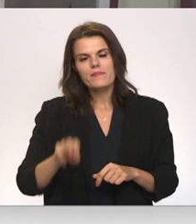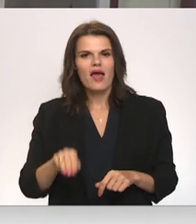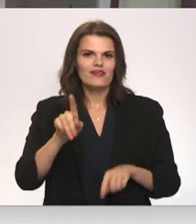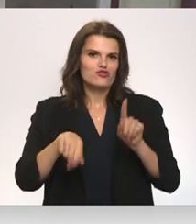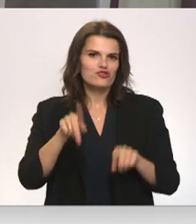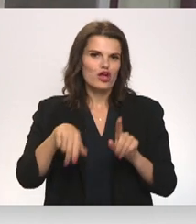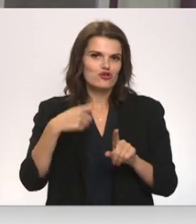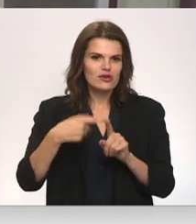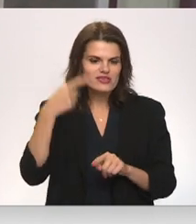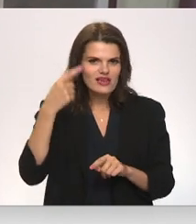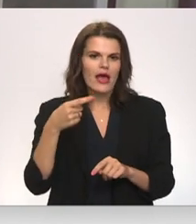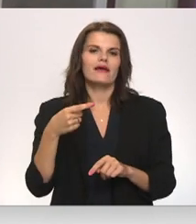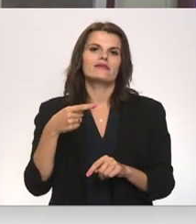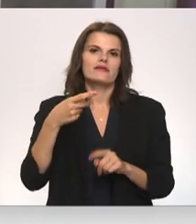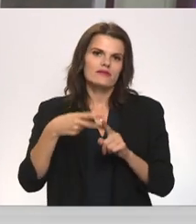pāris reizes,